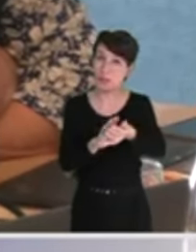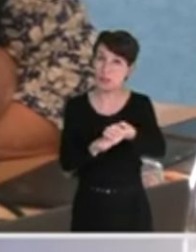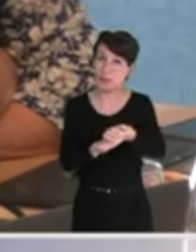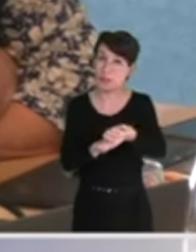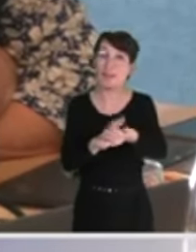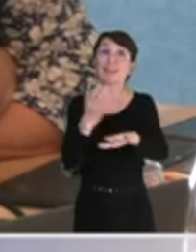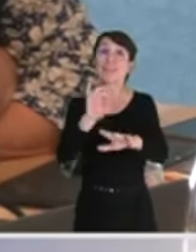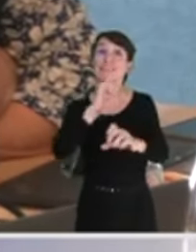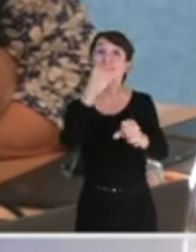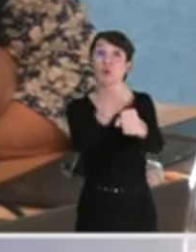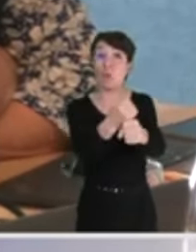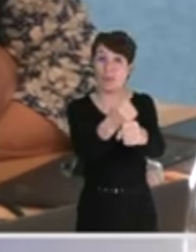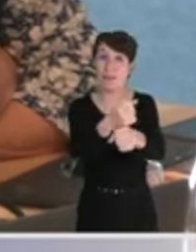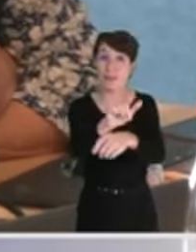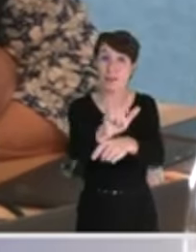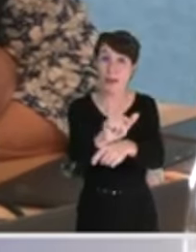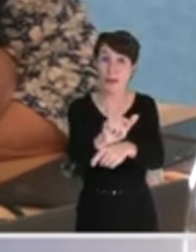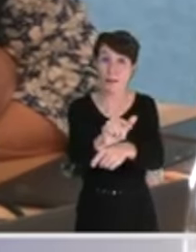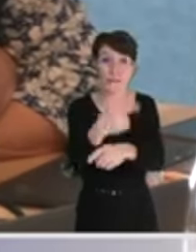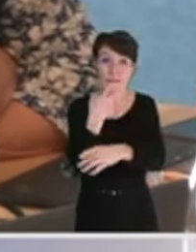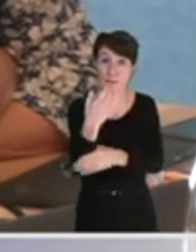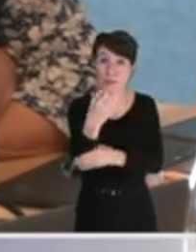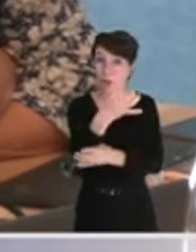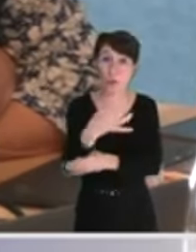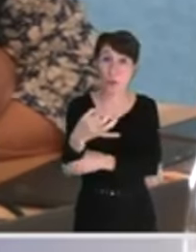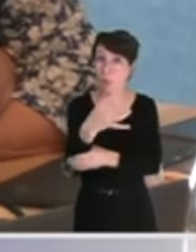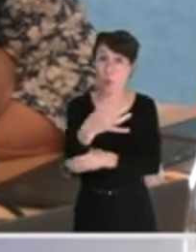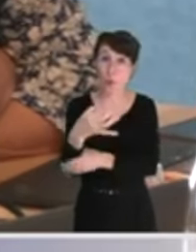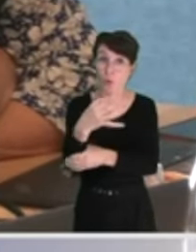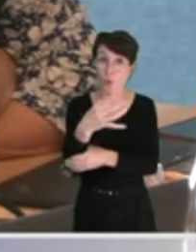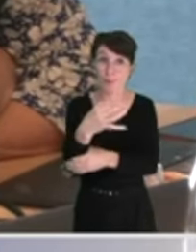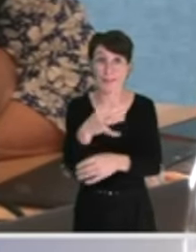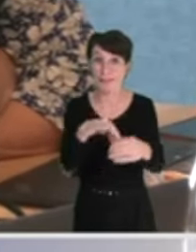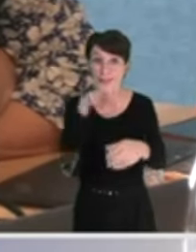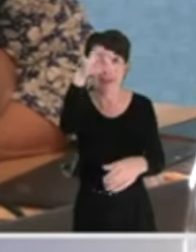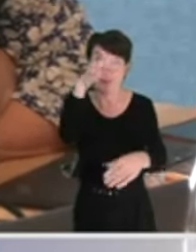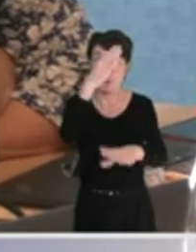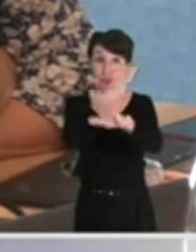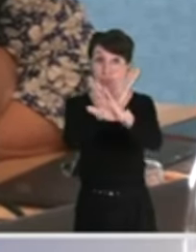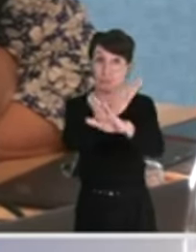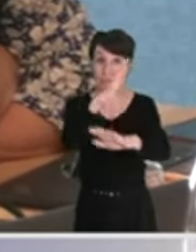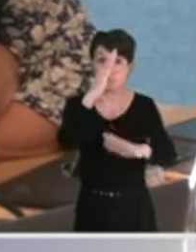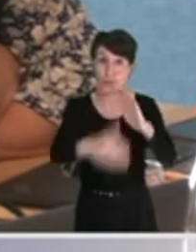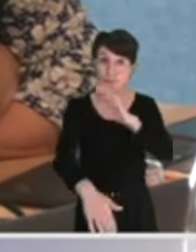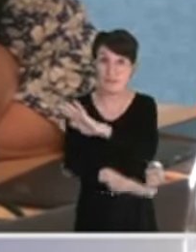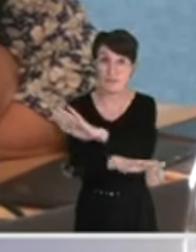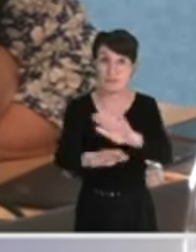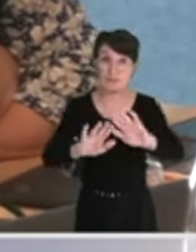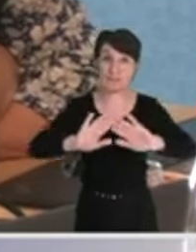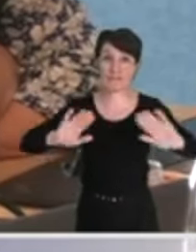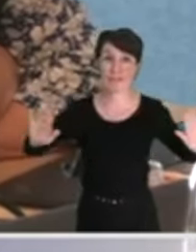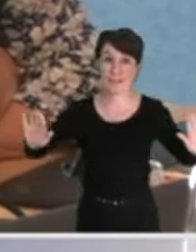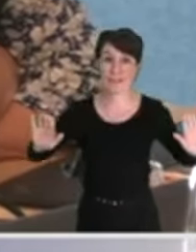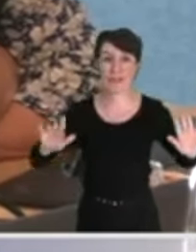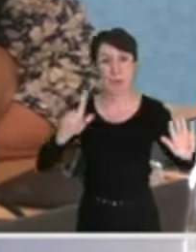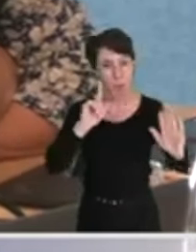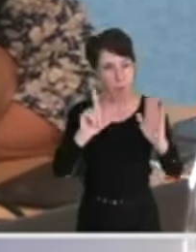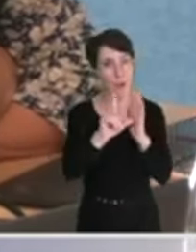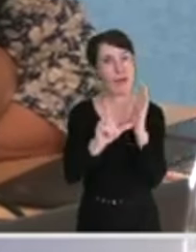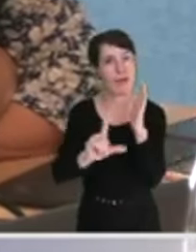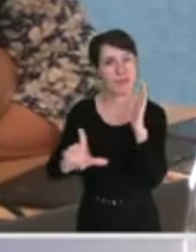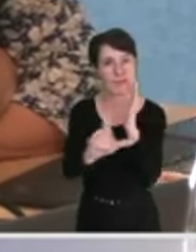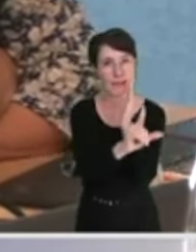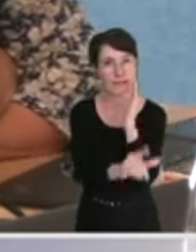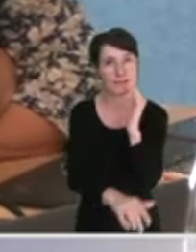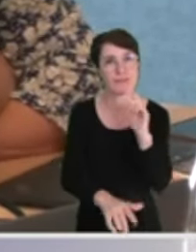condamnation avait lieu, elle entraîne quasi automatiquement l'inégibilité dans ce type de délit. Ça, c'est le